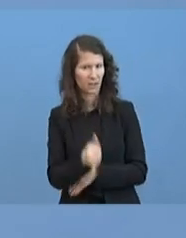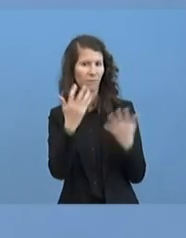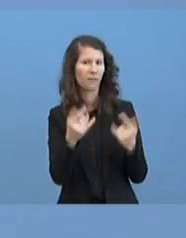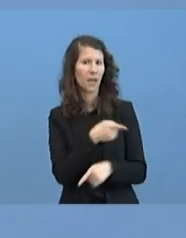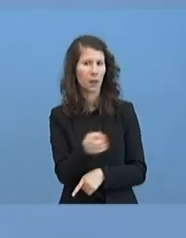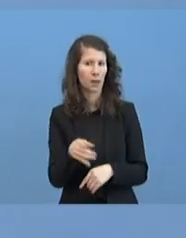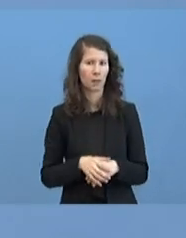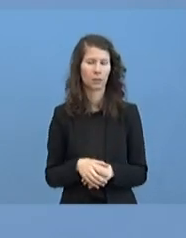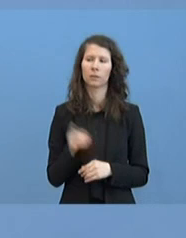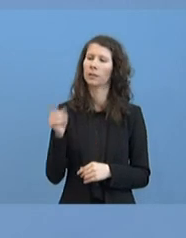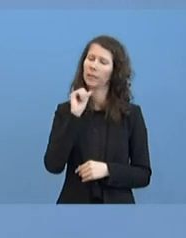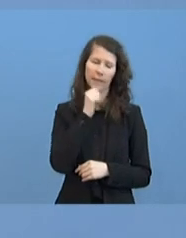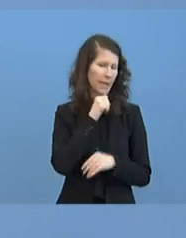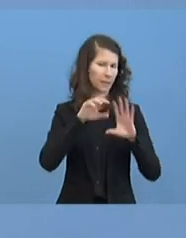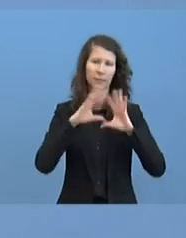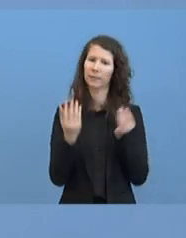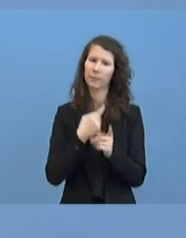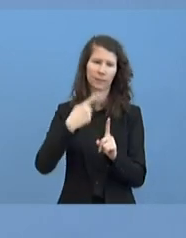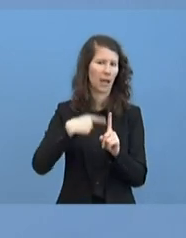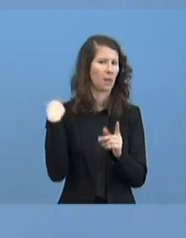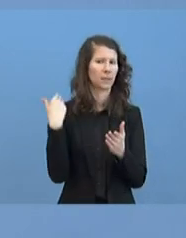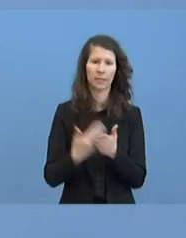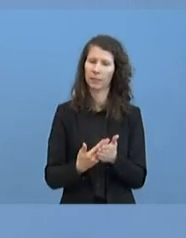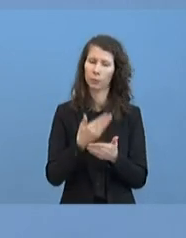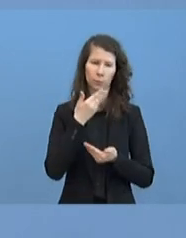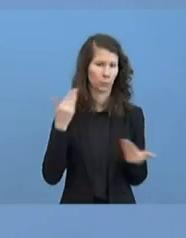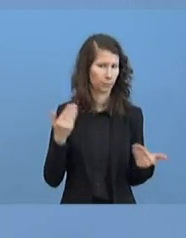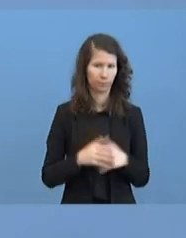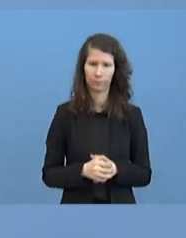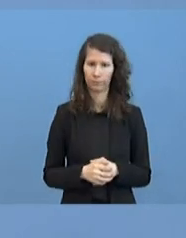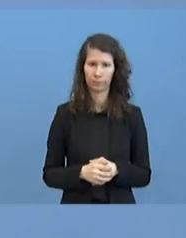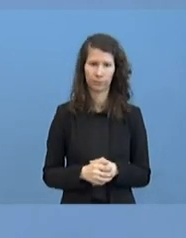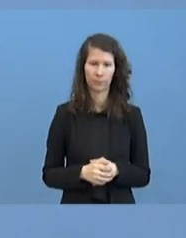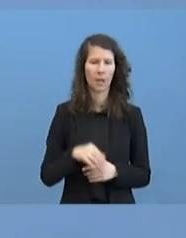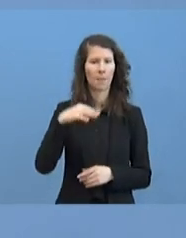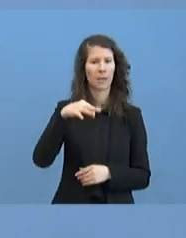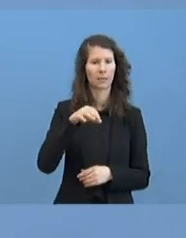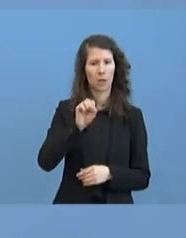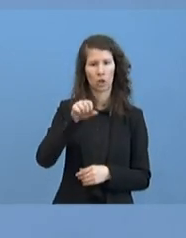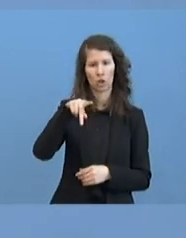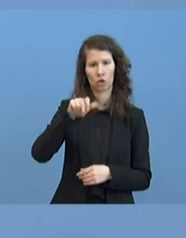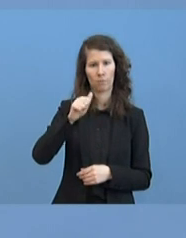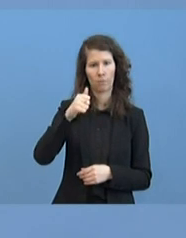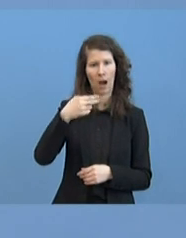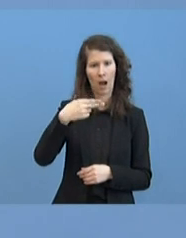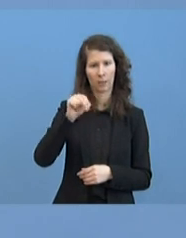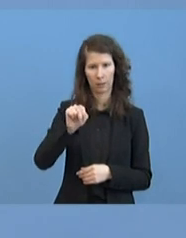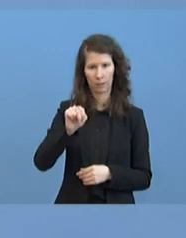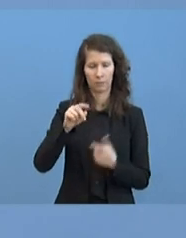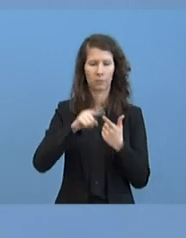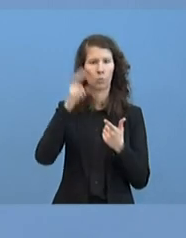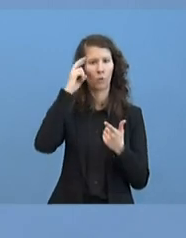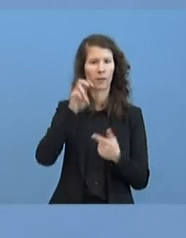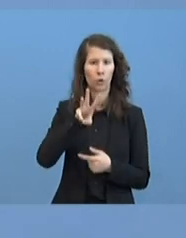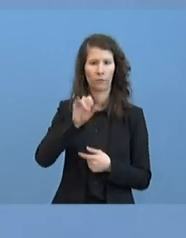Nein, also wir haben keine Gesamtzahl. Sowohl Herr Minister Spahn als auch Herr Professor Wieler vom Robert-Koch-Institut